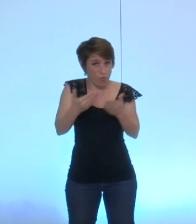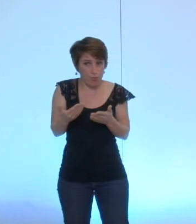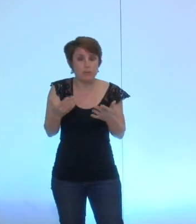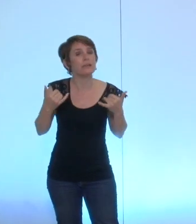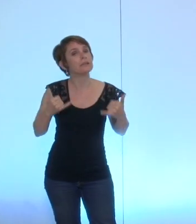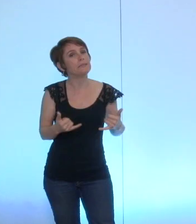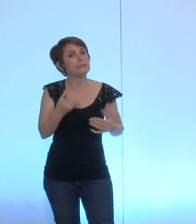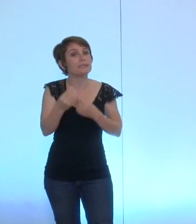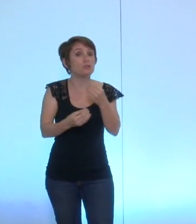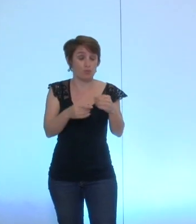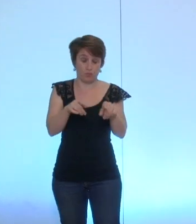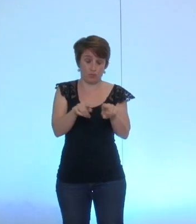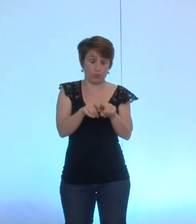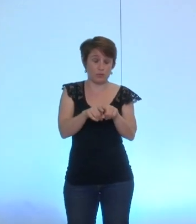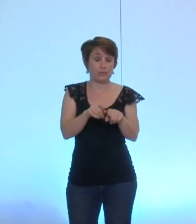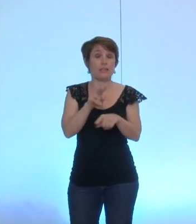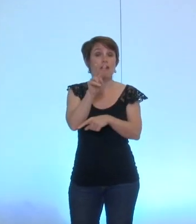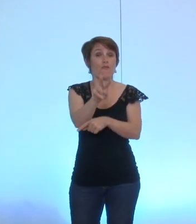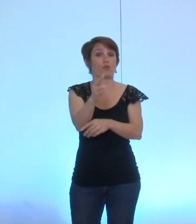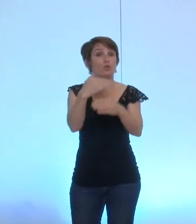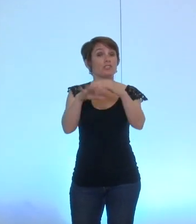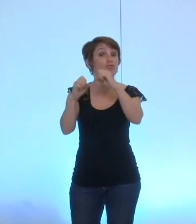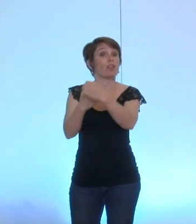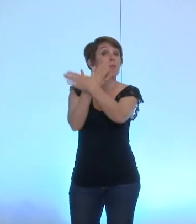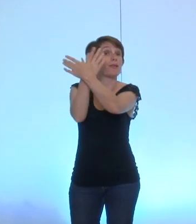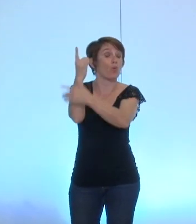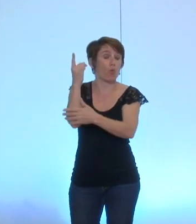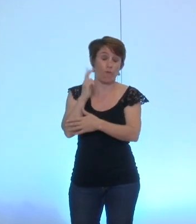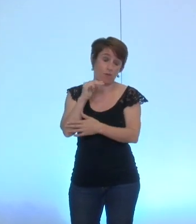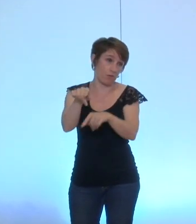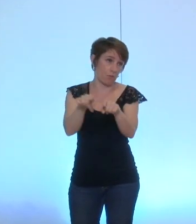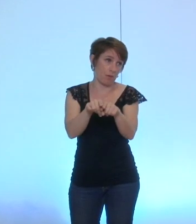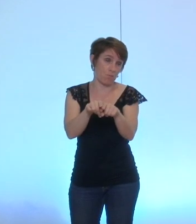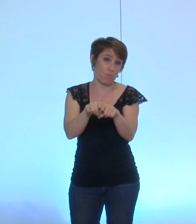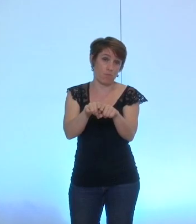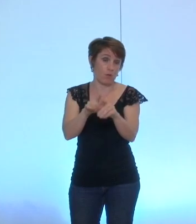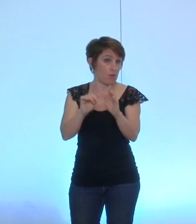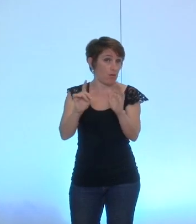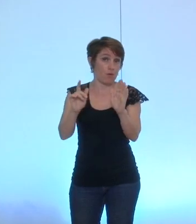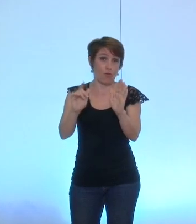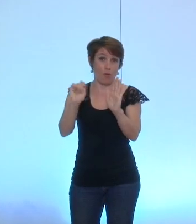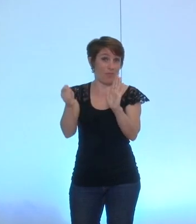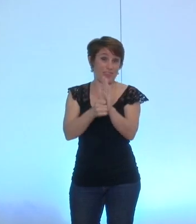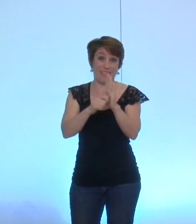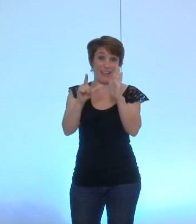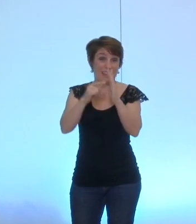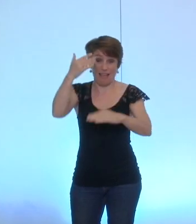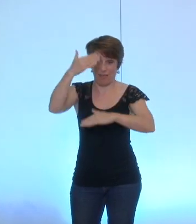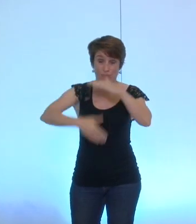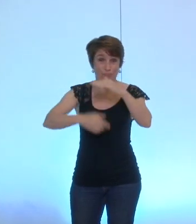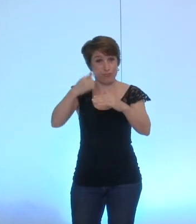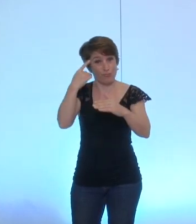'ailleurs il y aura la même chose vendredi à la métropole un impératif légal de voter le règlement intérieur dans les 6 mois